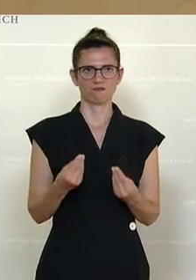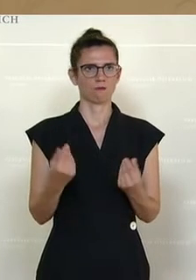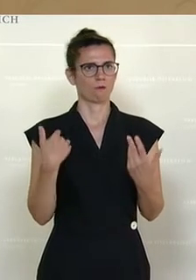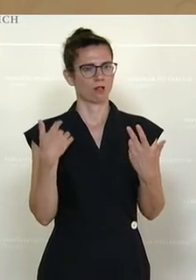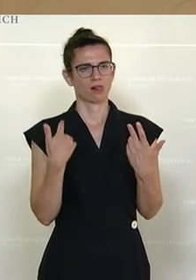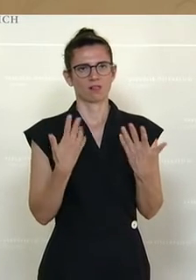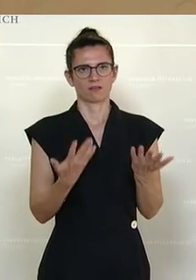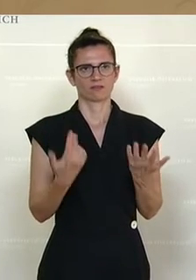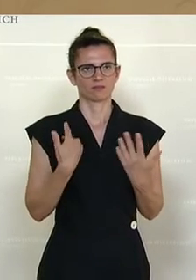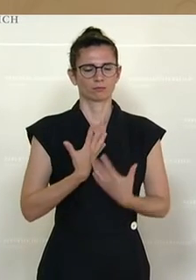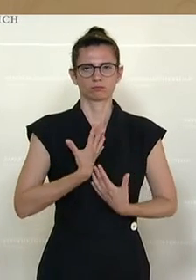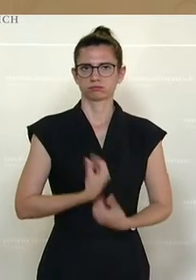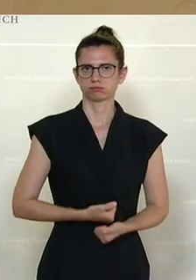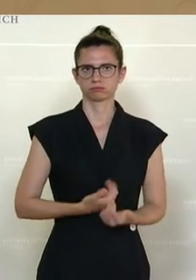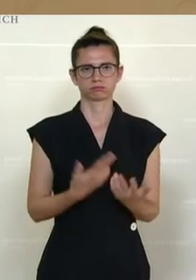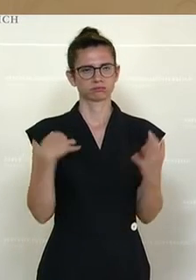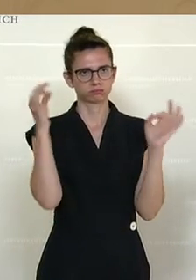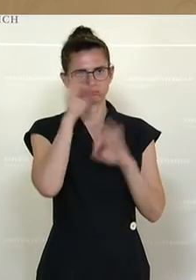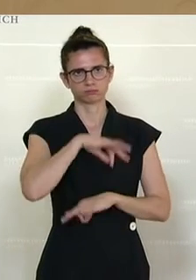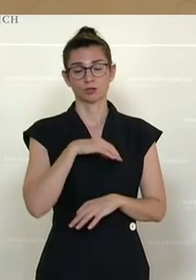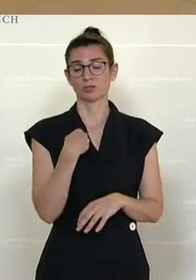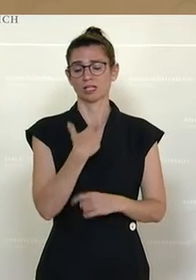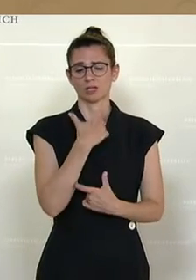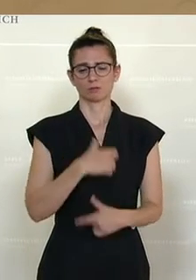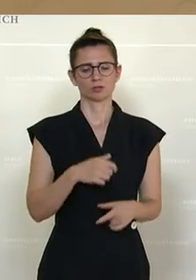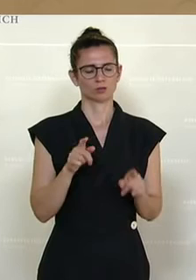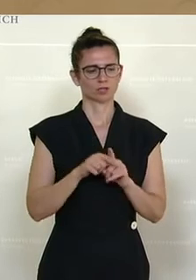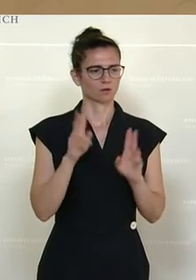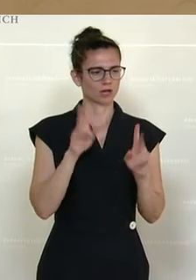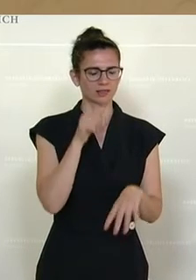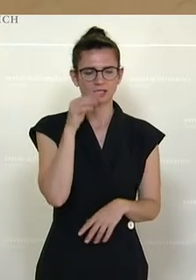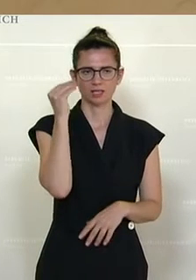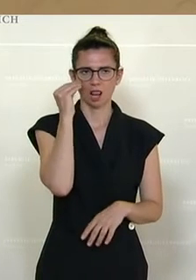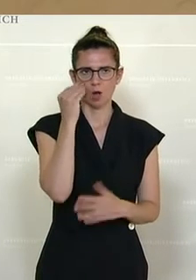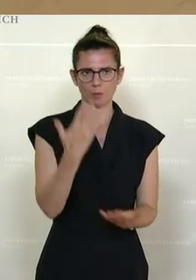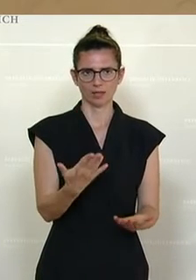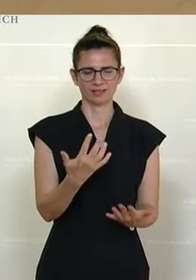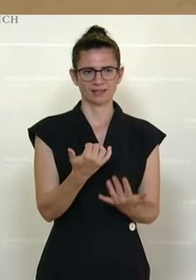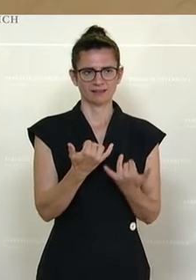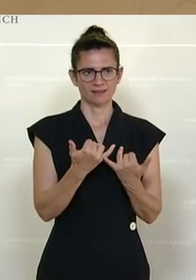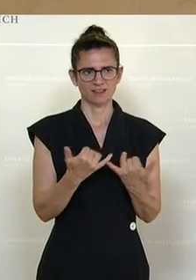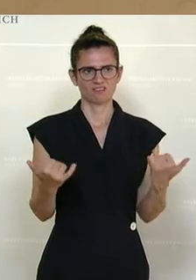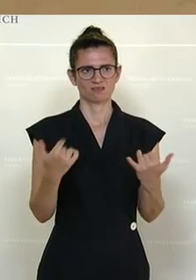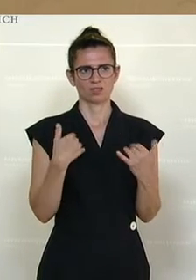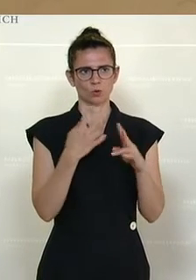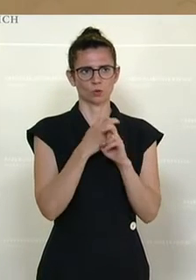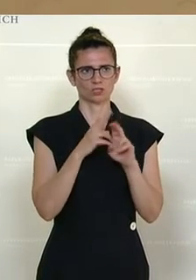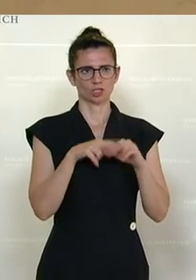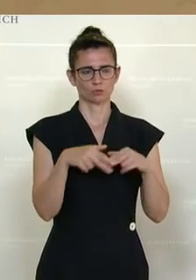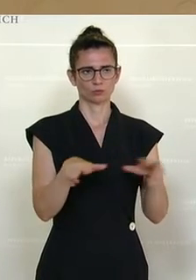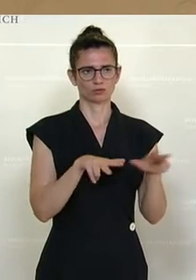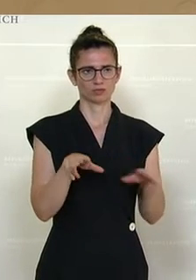Und wir haben auch erlebt, und das macht mich persönlich auch fassungslos, wie diese österreichische Bundesregierung